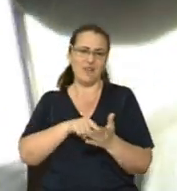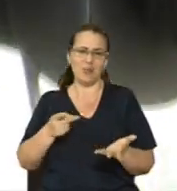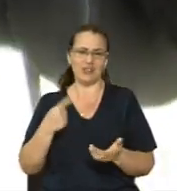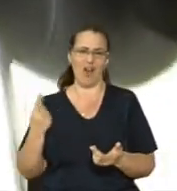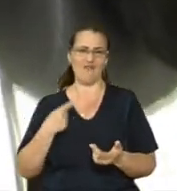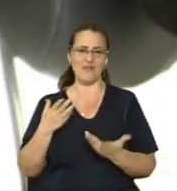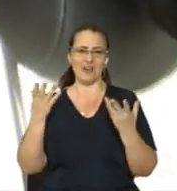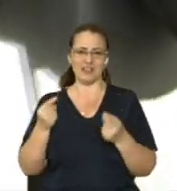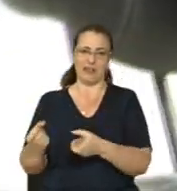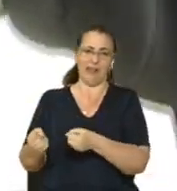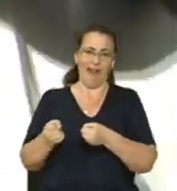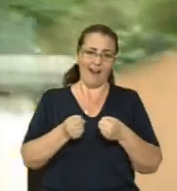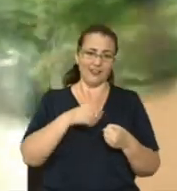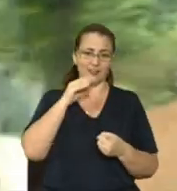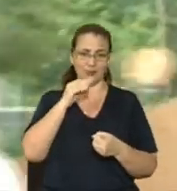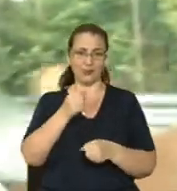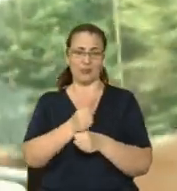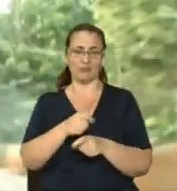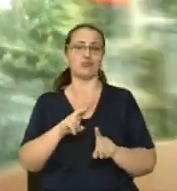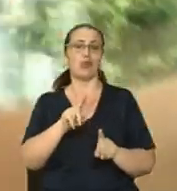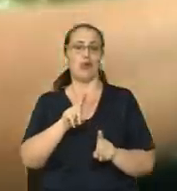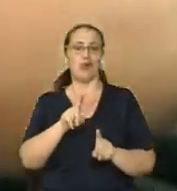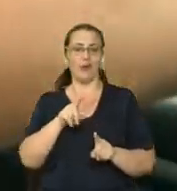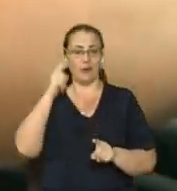дні тягнути собаку на роботу, що подолають співробітники.